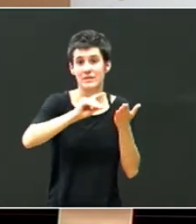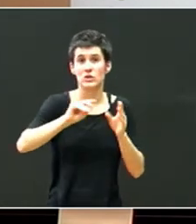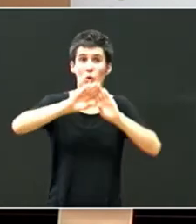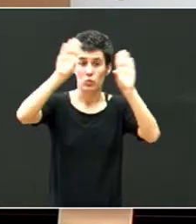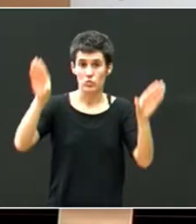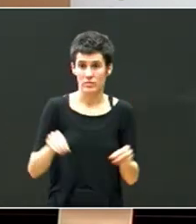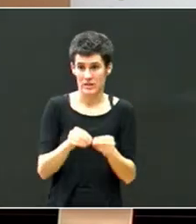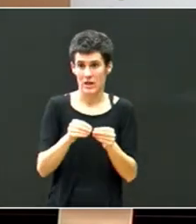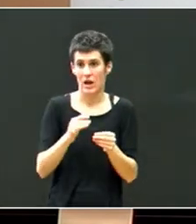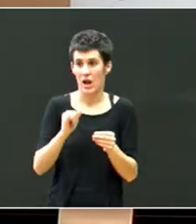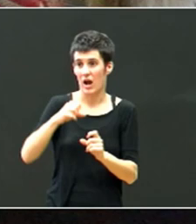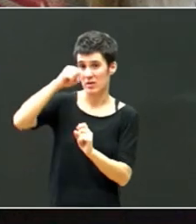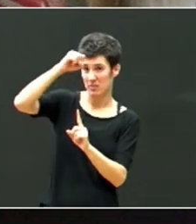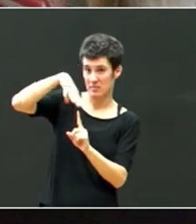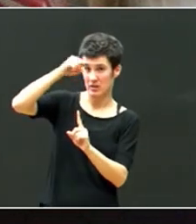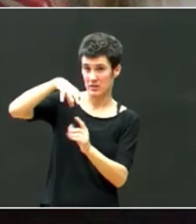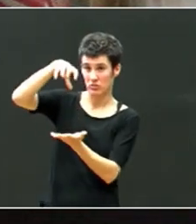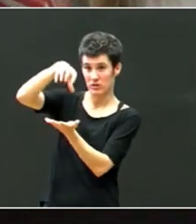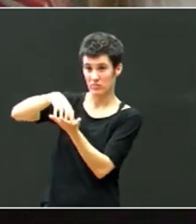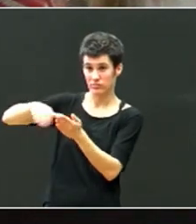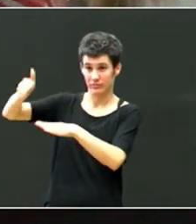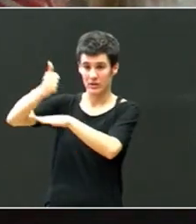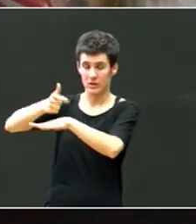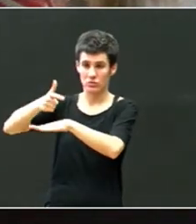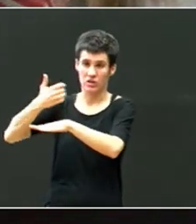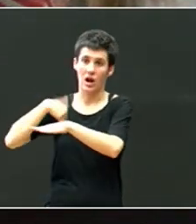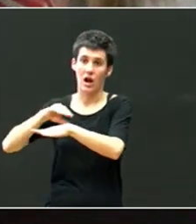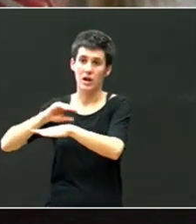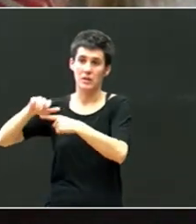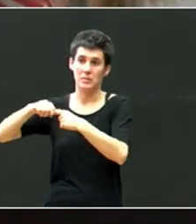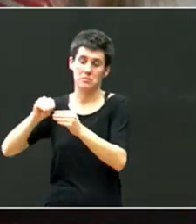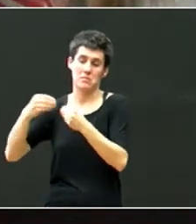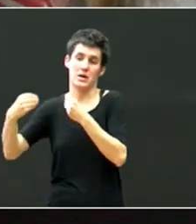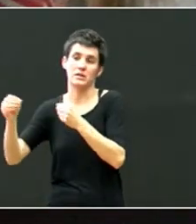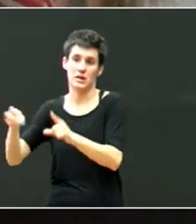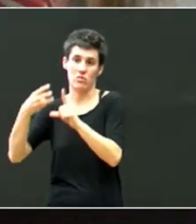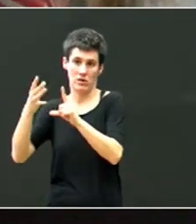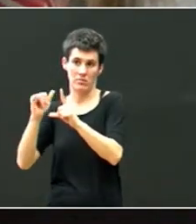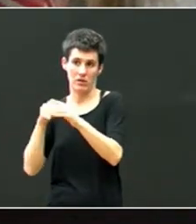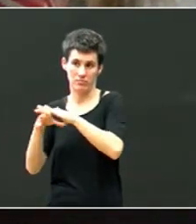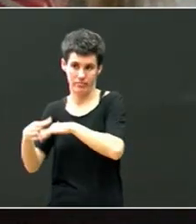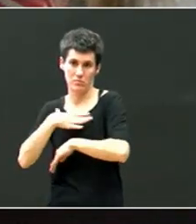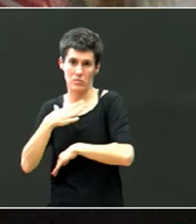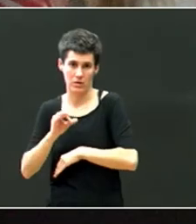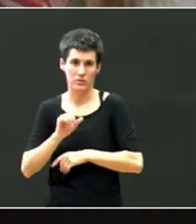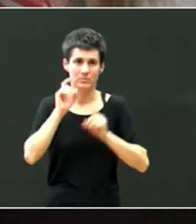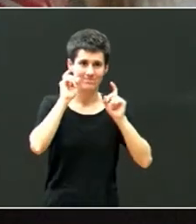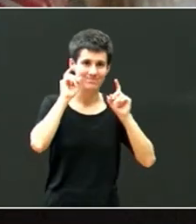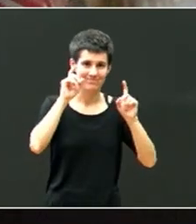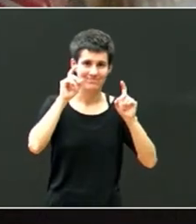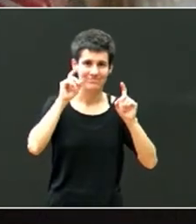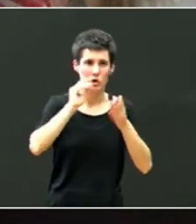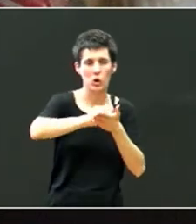badagoz berretzeunen aguzian materialak esin zilikatu eta, tanik usteot oso garrantzitua dela ikaskuntzaren diseinu unibertsalak, zer